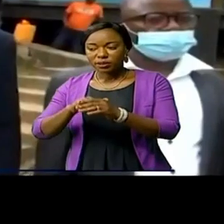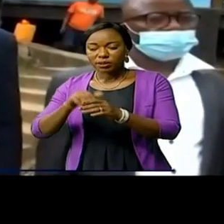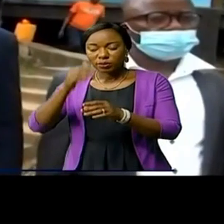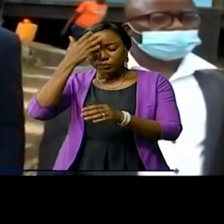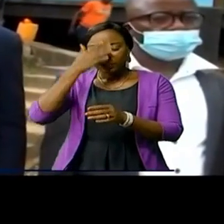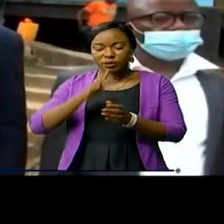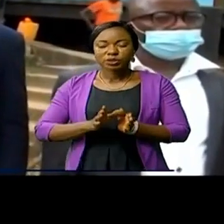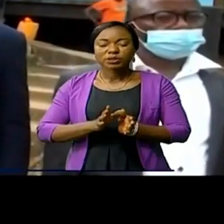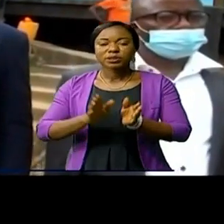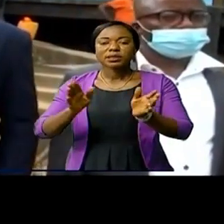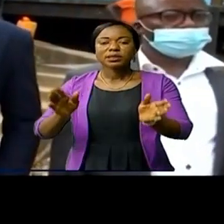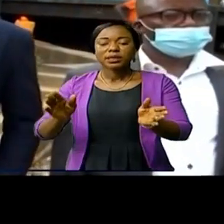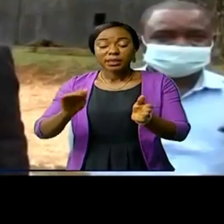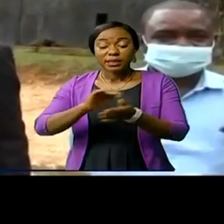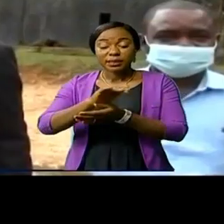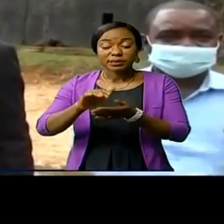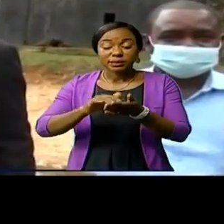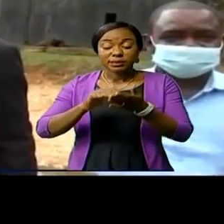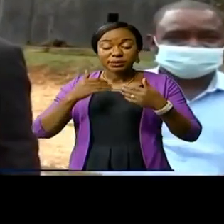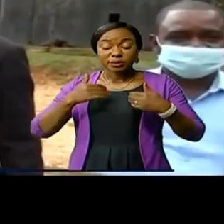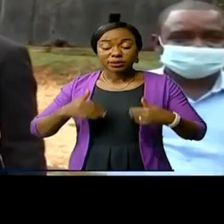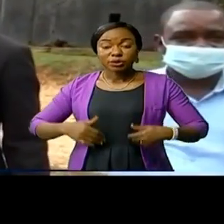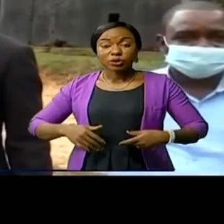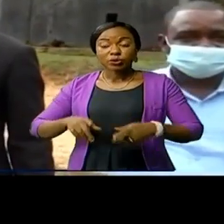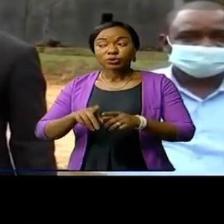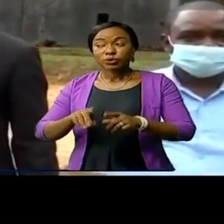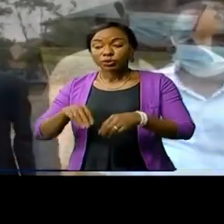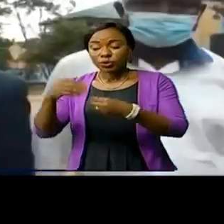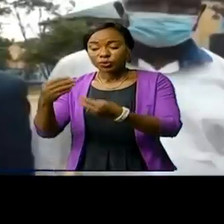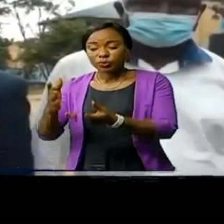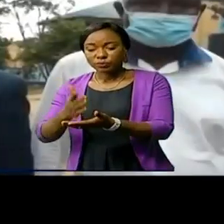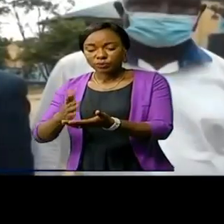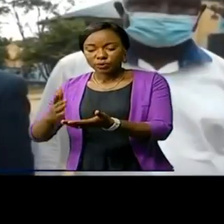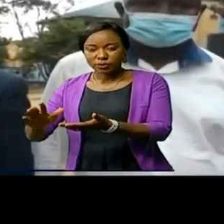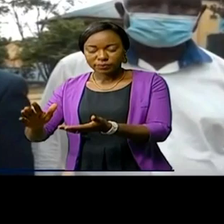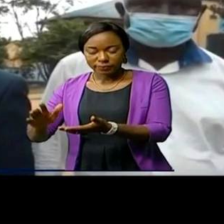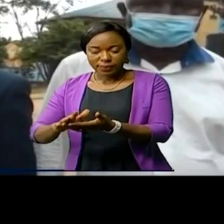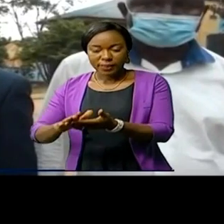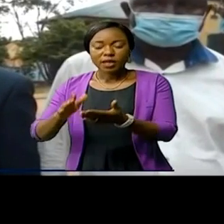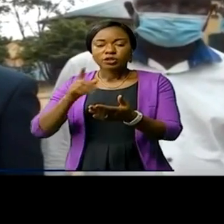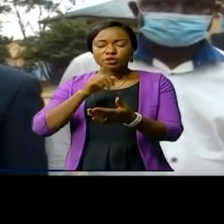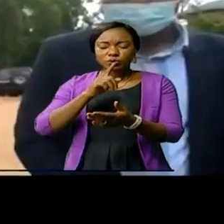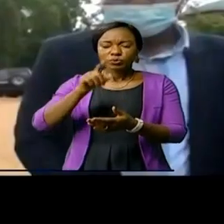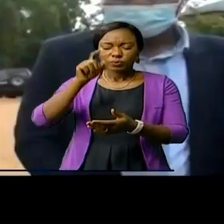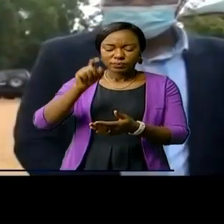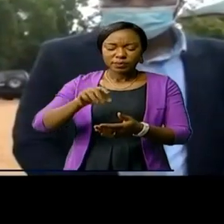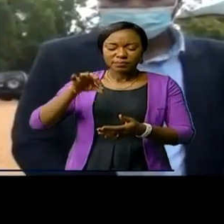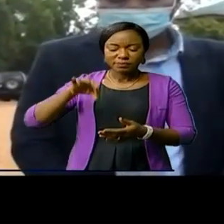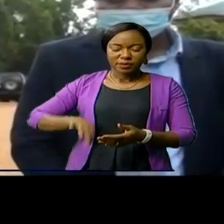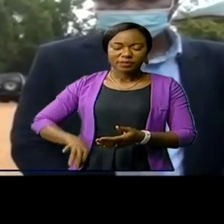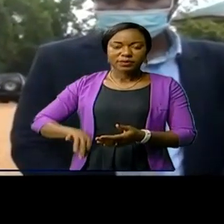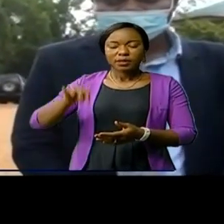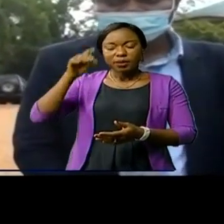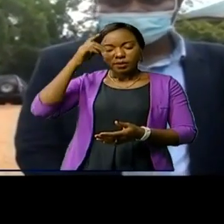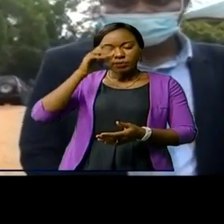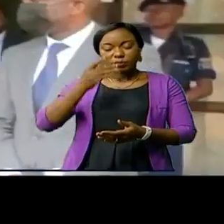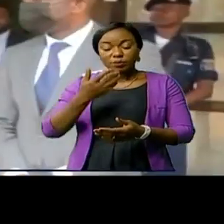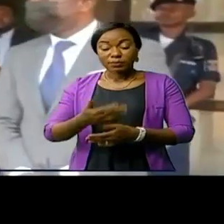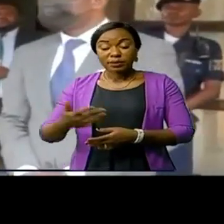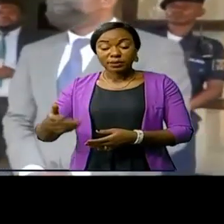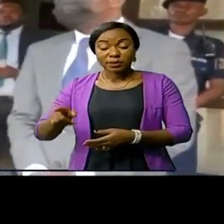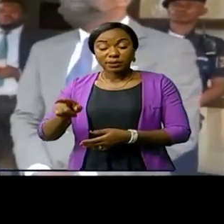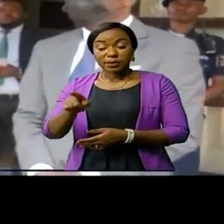le centre de santé de référence et autres structures sanitaires privées intégrées sont les principaux bénéficiaires de ces dons, a